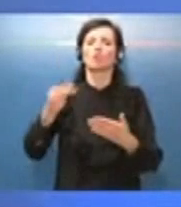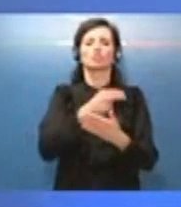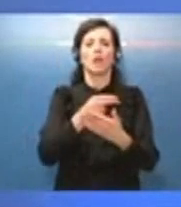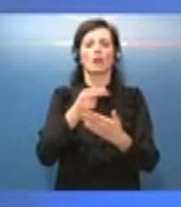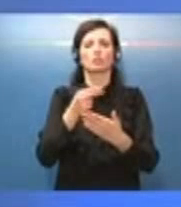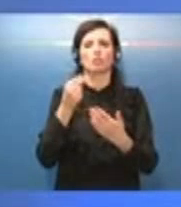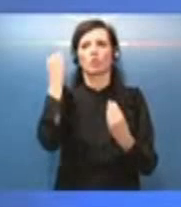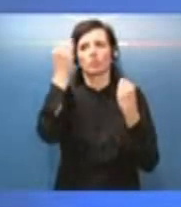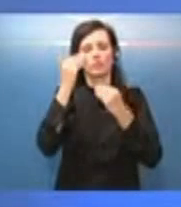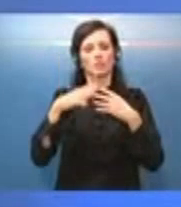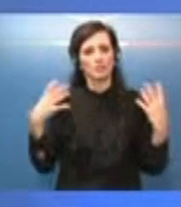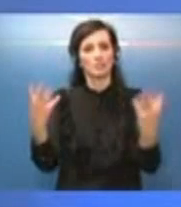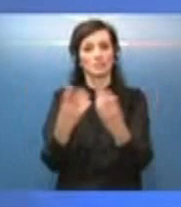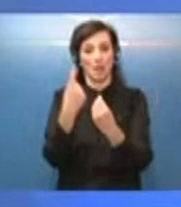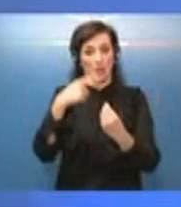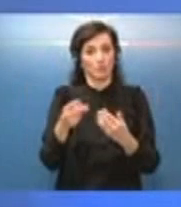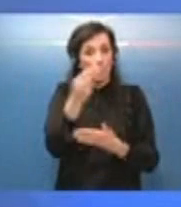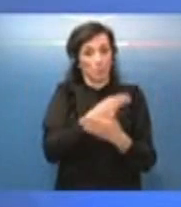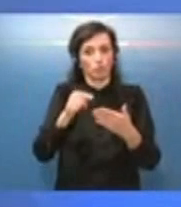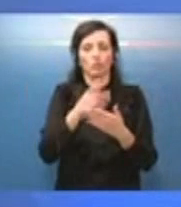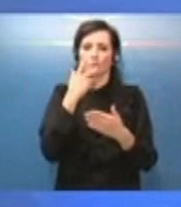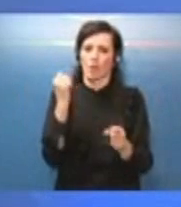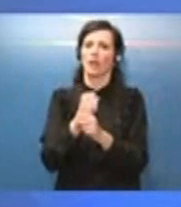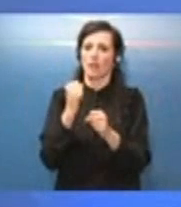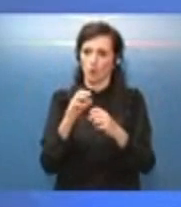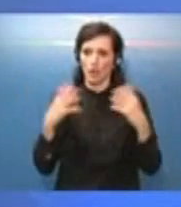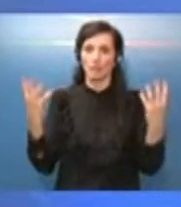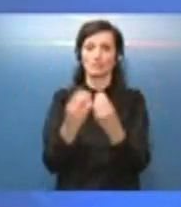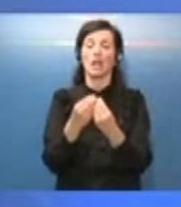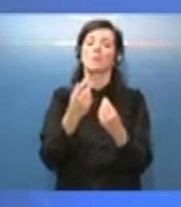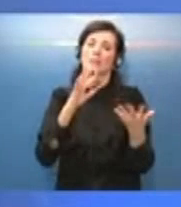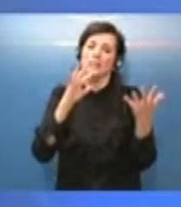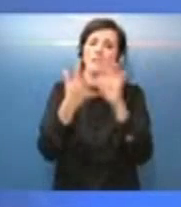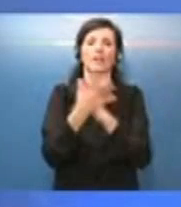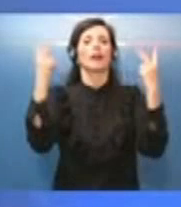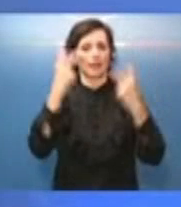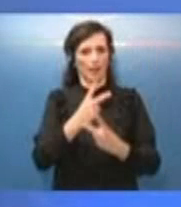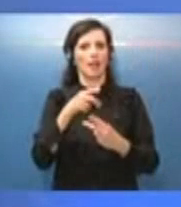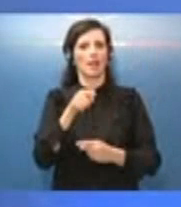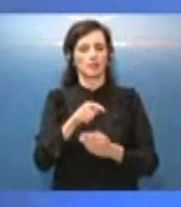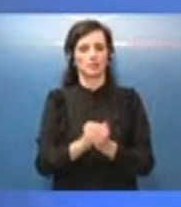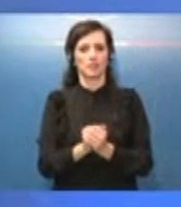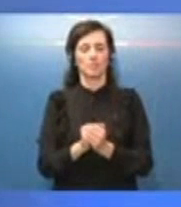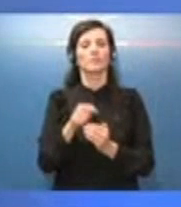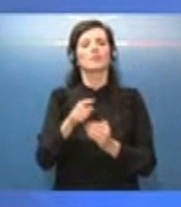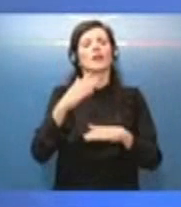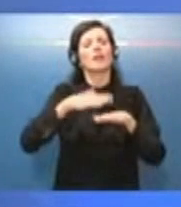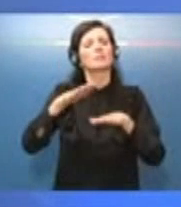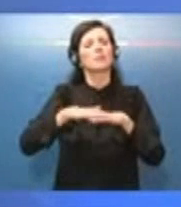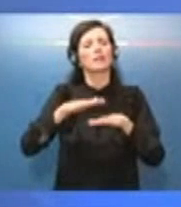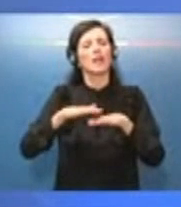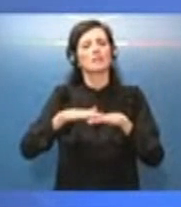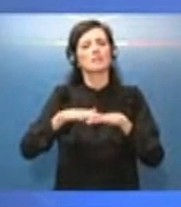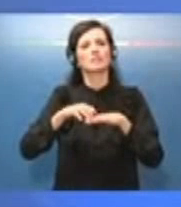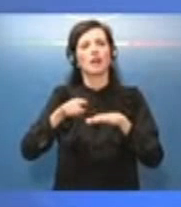lavorare concretamente perché questo progetto nel più breve tempo possibile diventi realtà l'esperienza del joint procurement condiviso